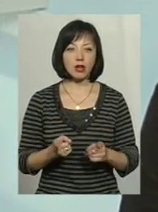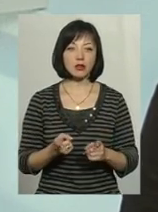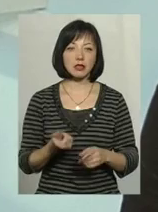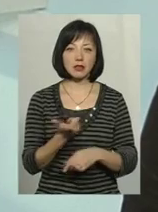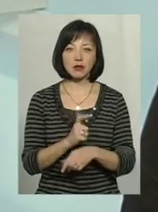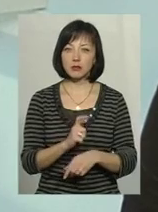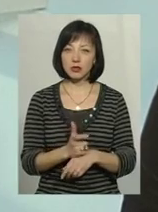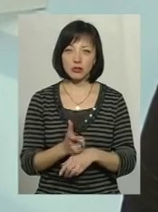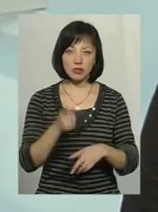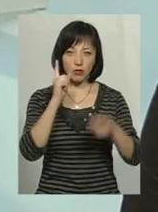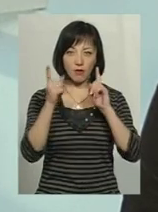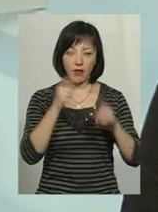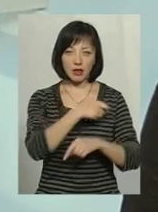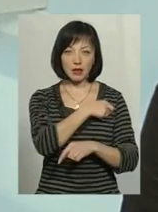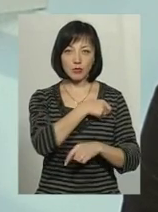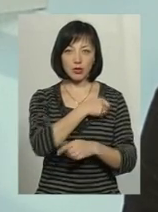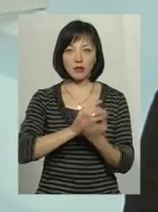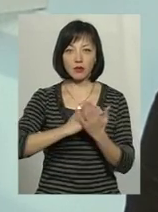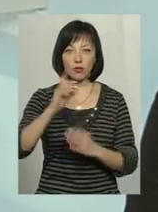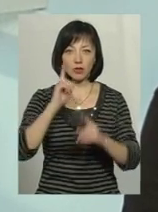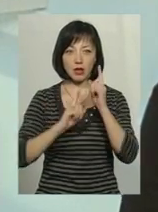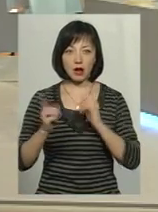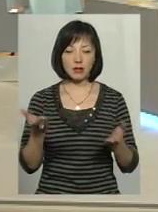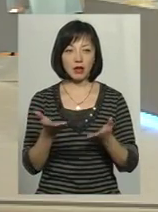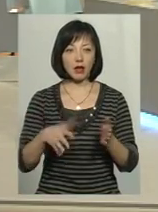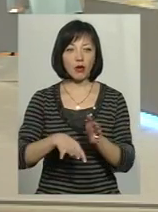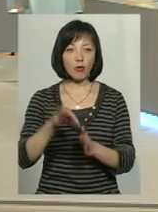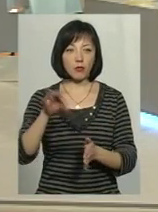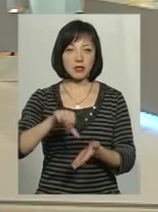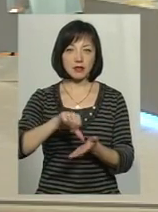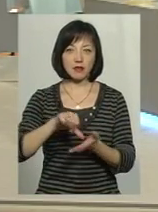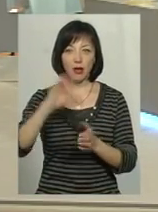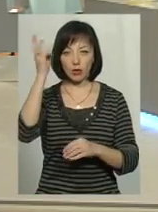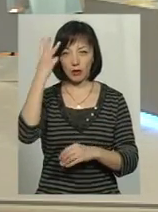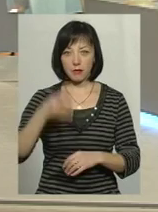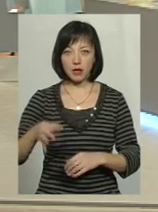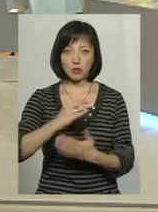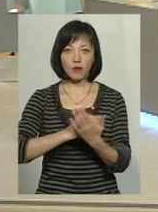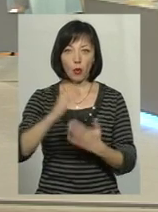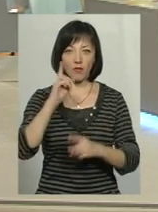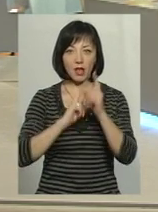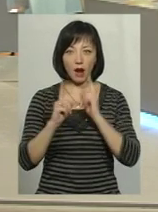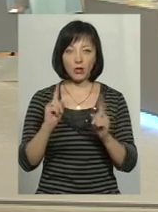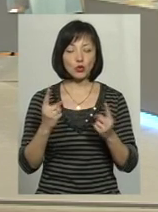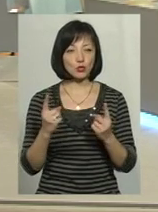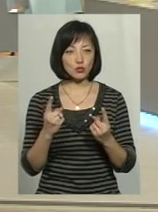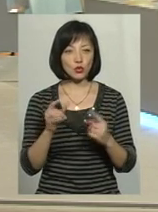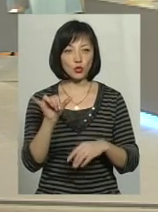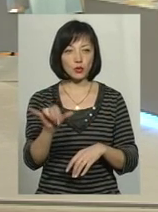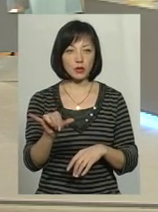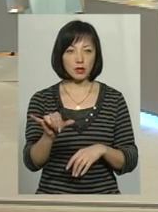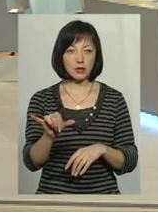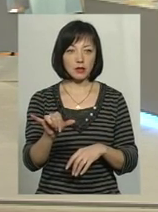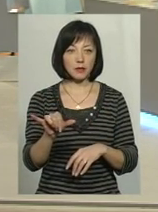вразили депутати Верховної Ради, які представляють Хмельниччину в Верховній Раді. Тому що в них,